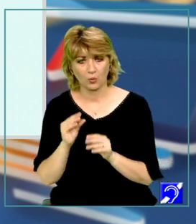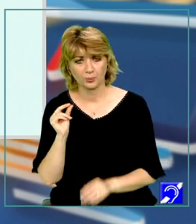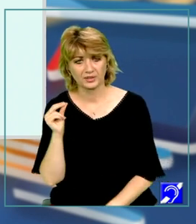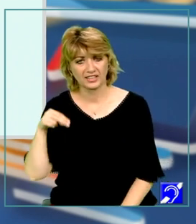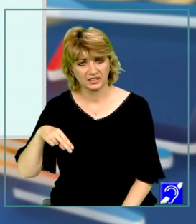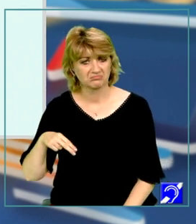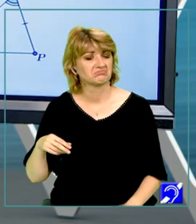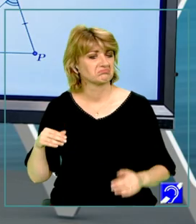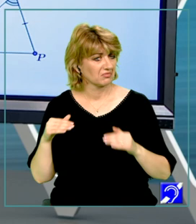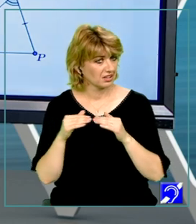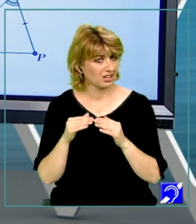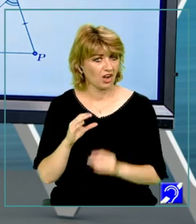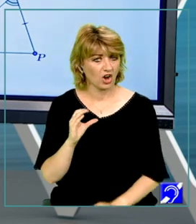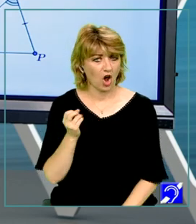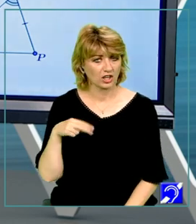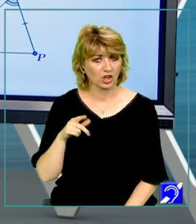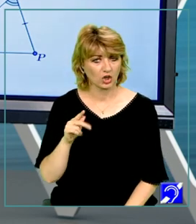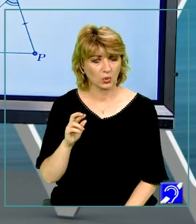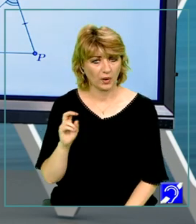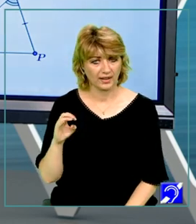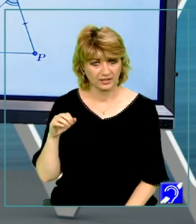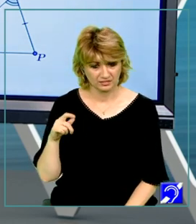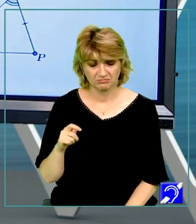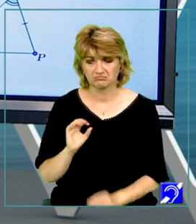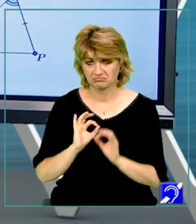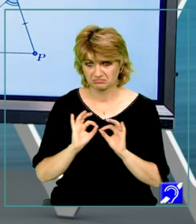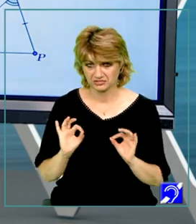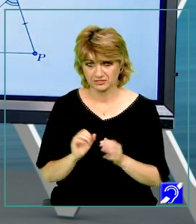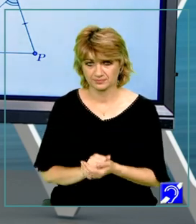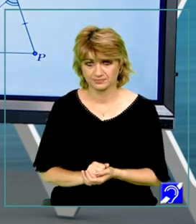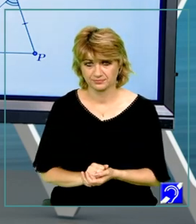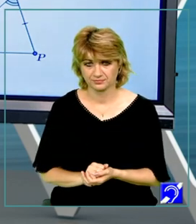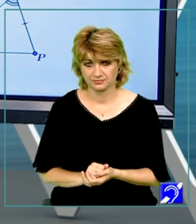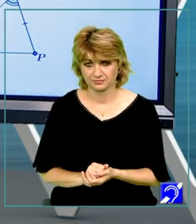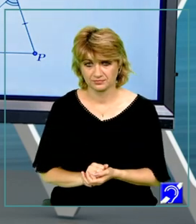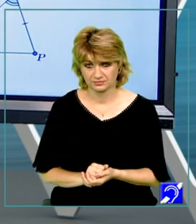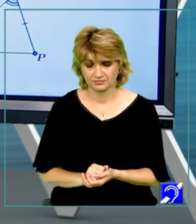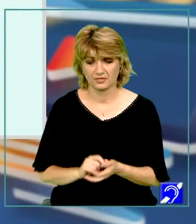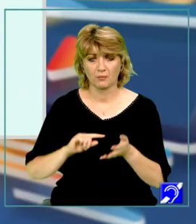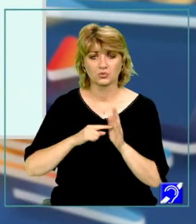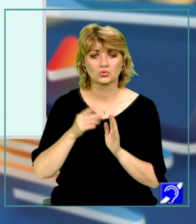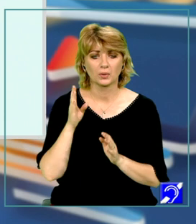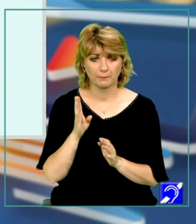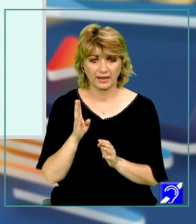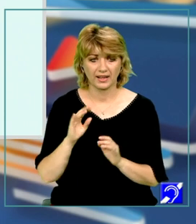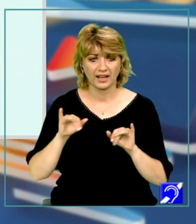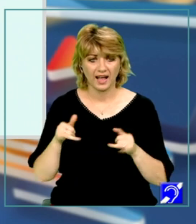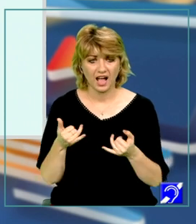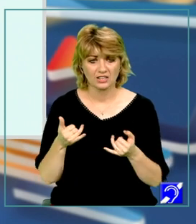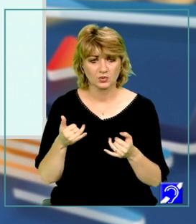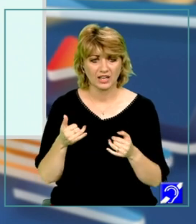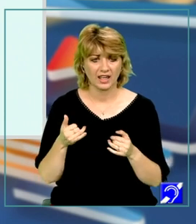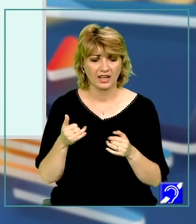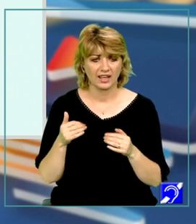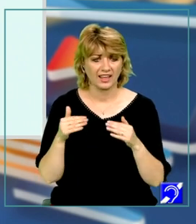cu P, N. B, C congruent cu P, N. La punctul B, cazul de congruență